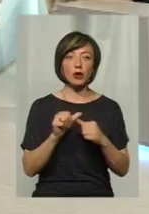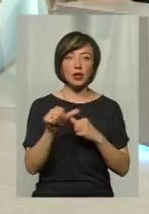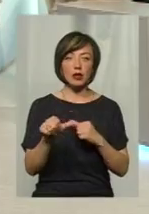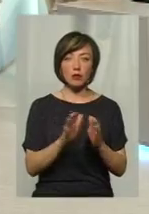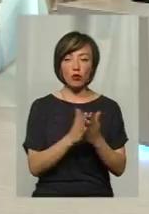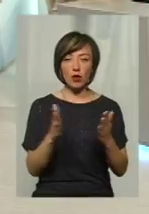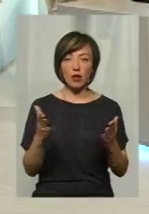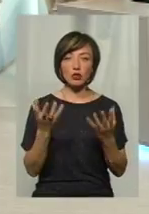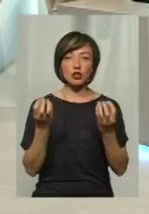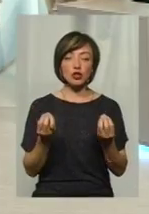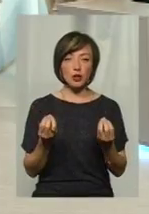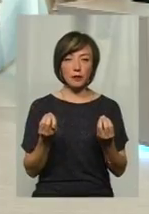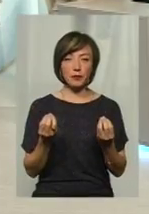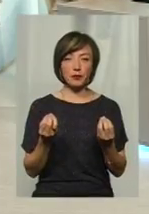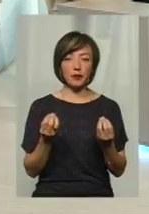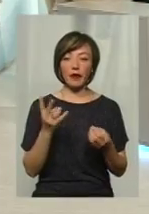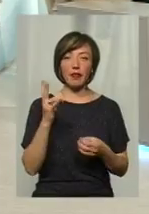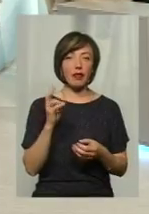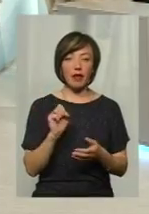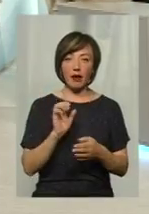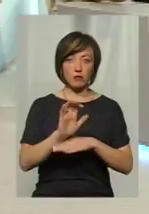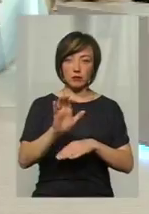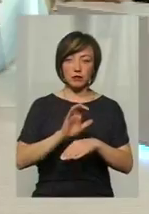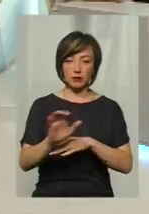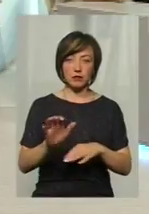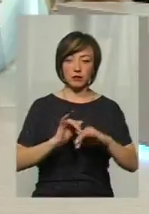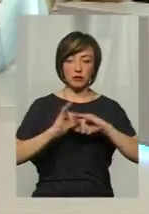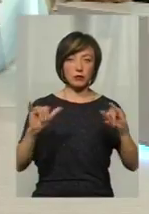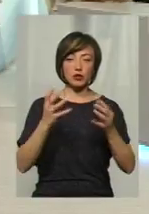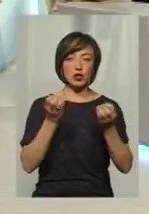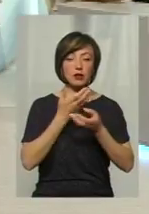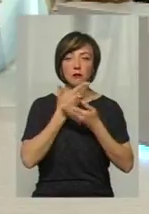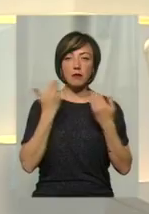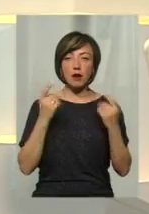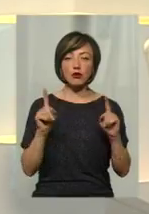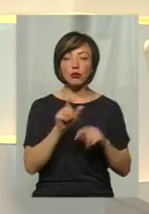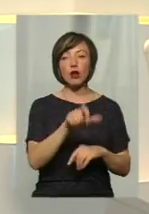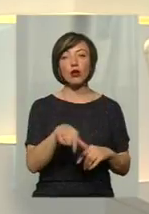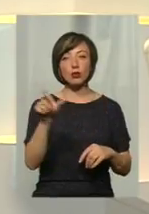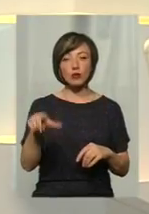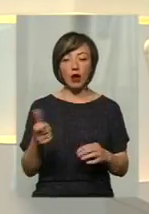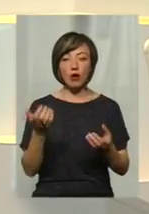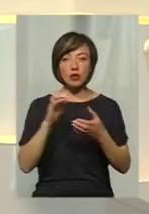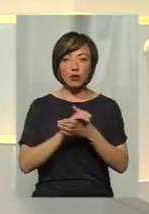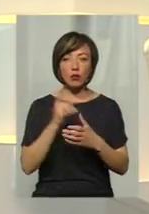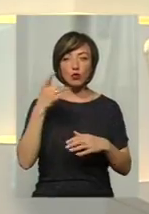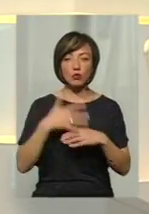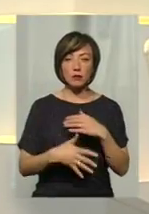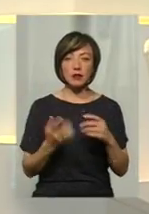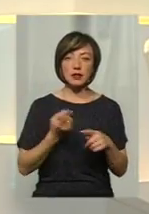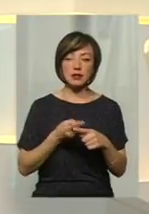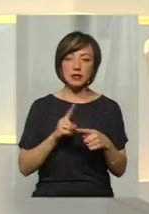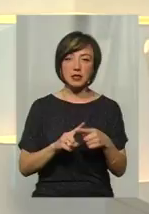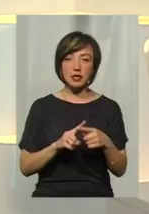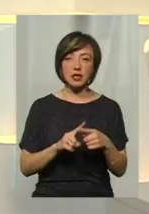буклетів, які ще не поступили, ну, ще тираж їх не прийшов для того, аби от люди розуміли, що оці